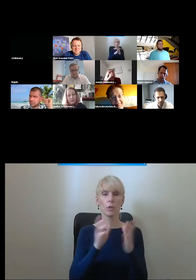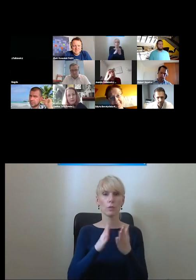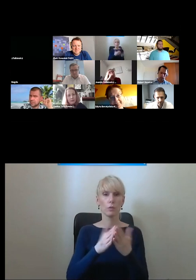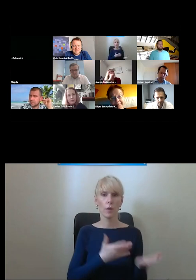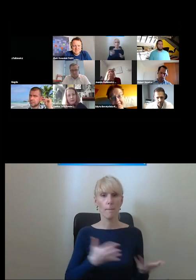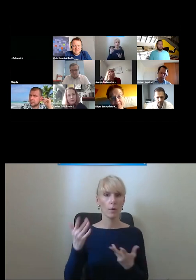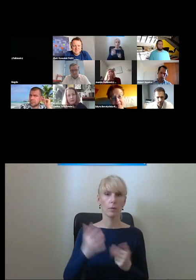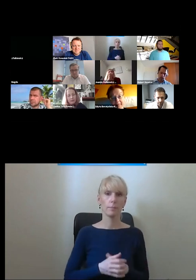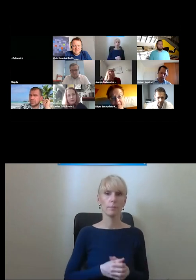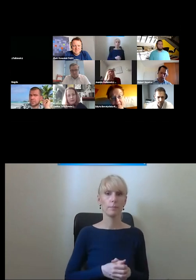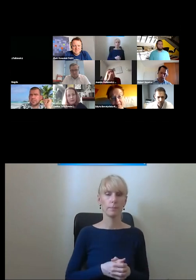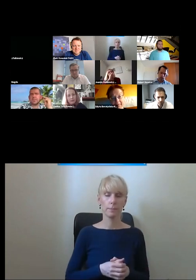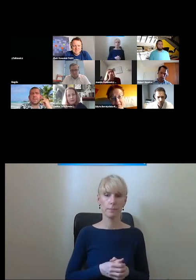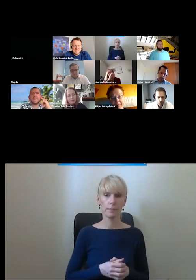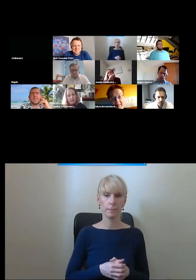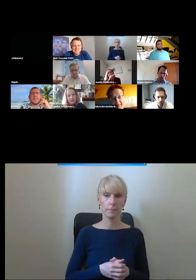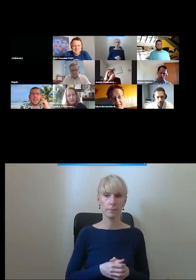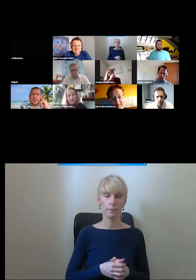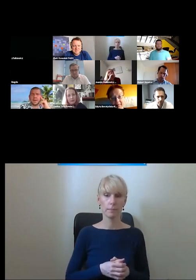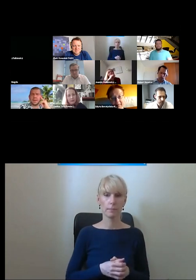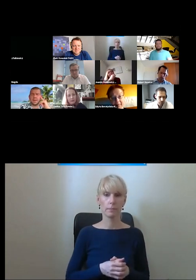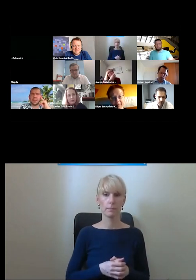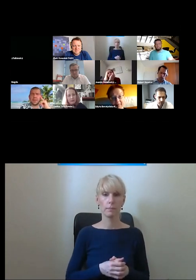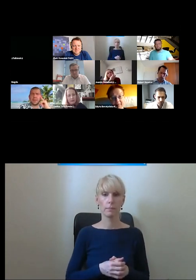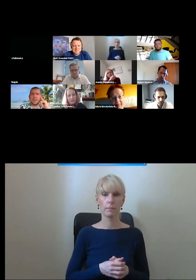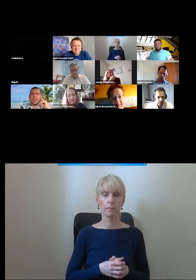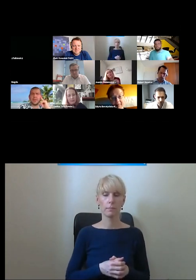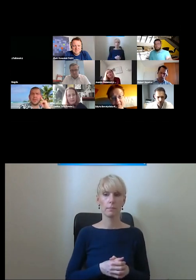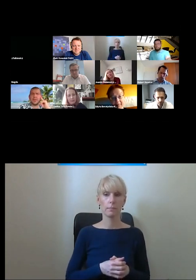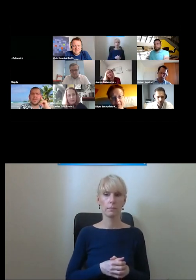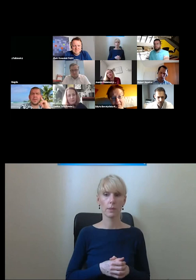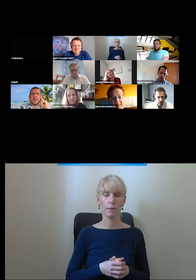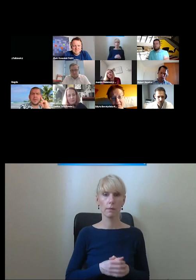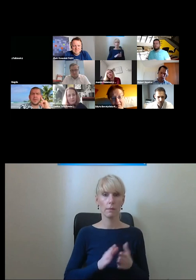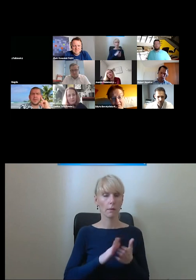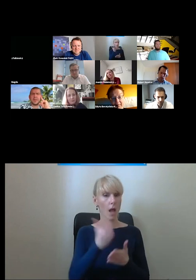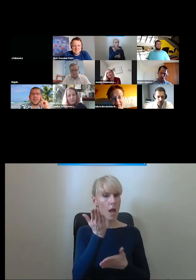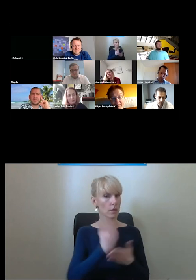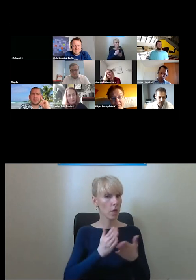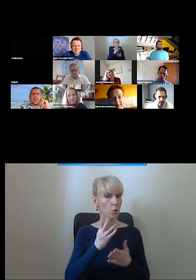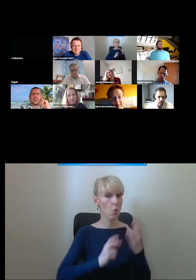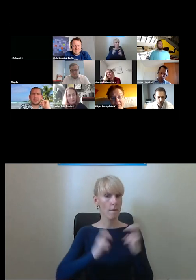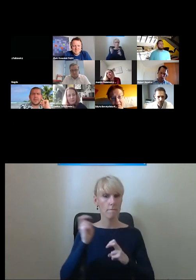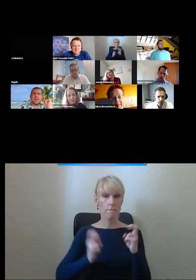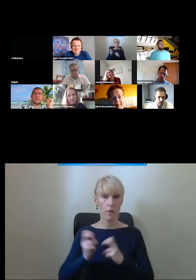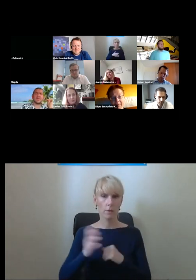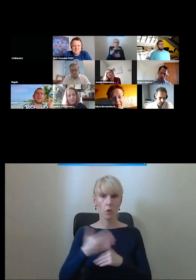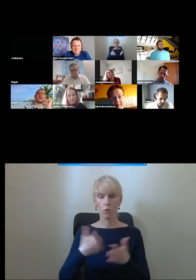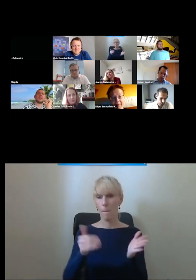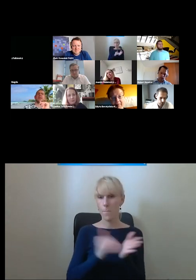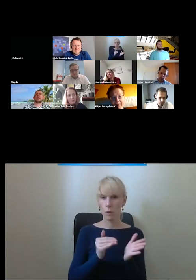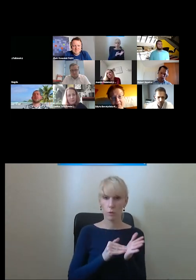baterie i zapasy podczas odcięcia prądu więc to są część naszych wind też jest czyli windy gdy jest taka potrzeba